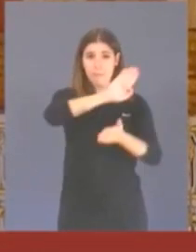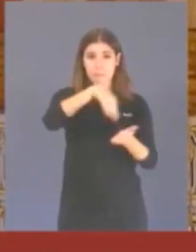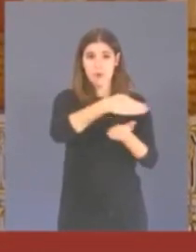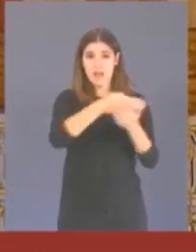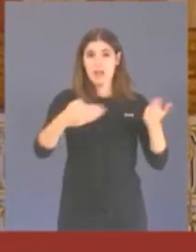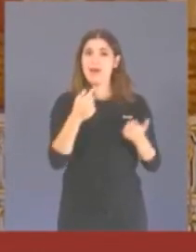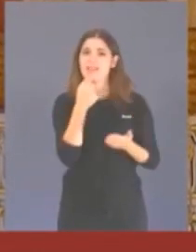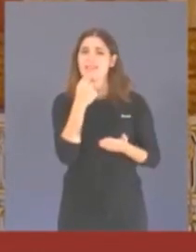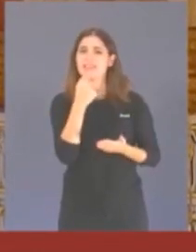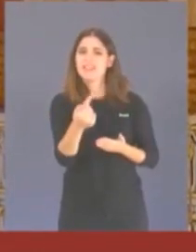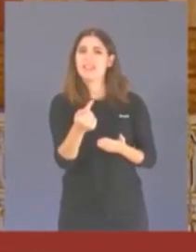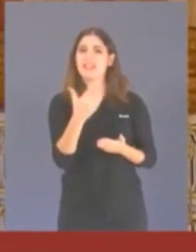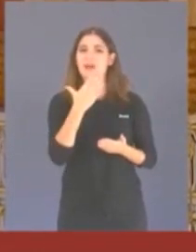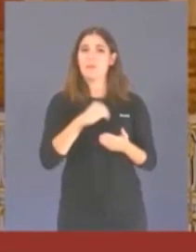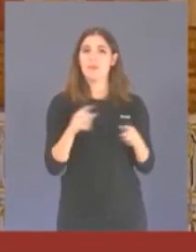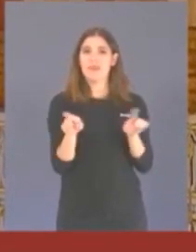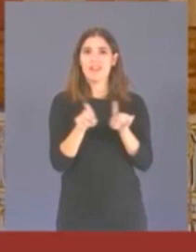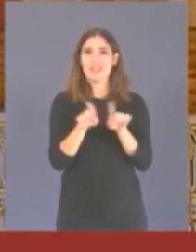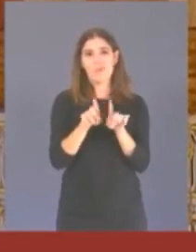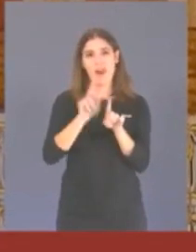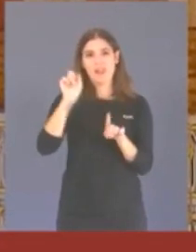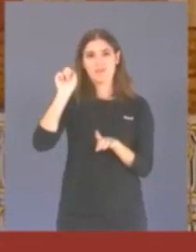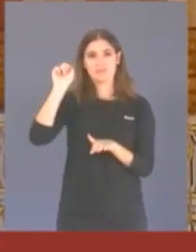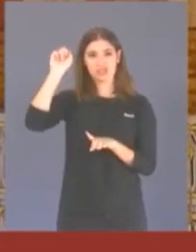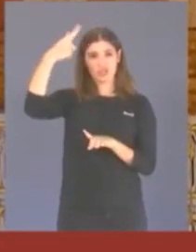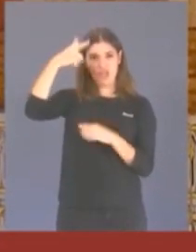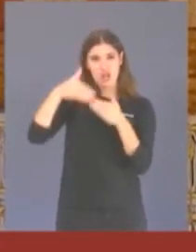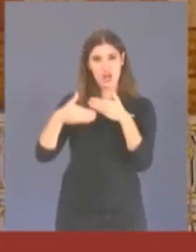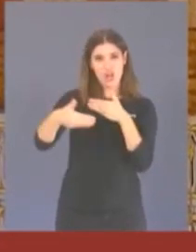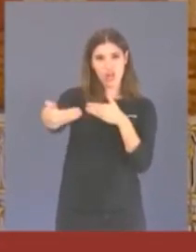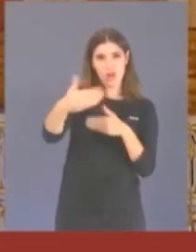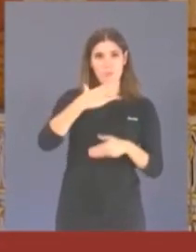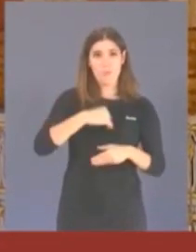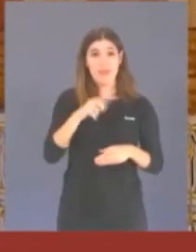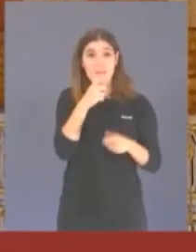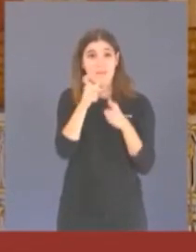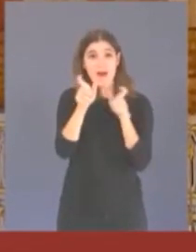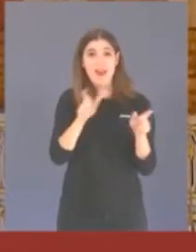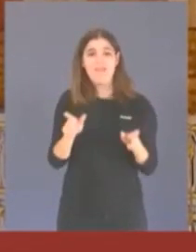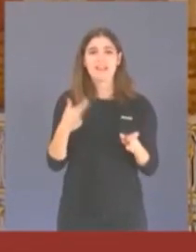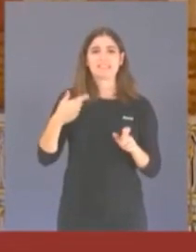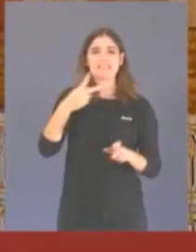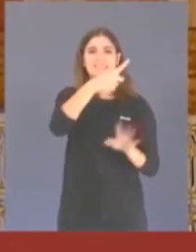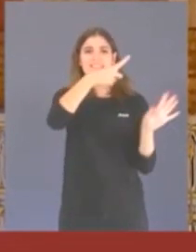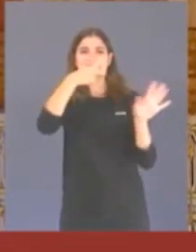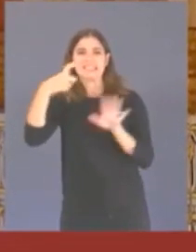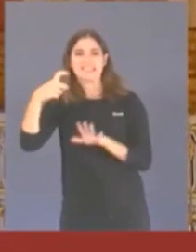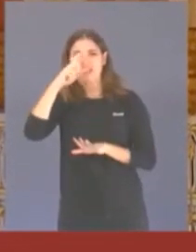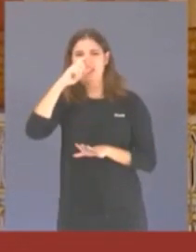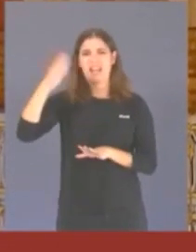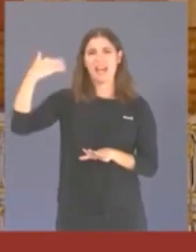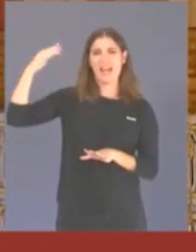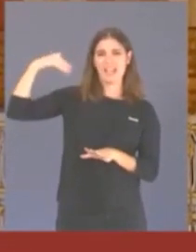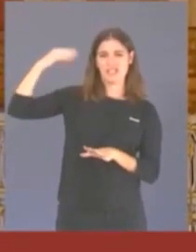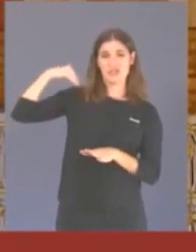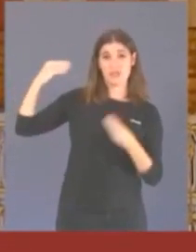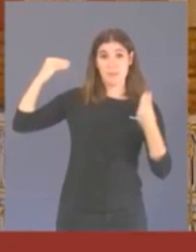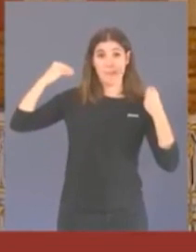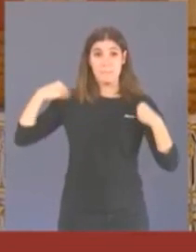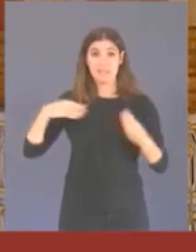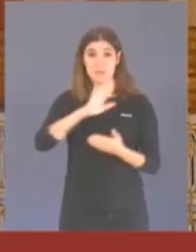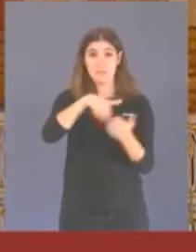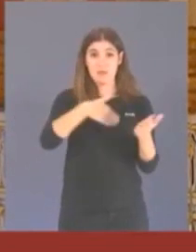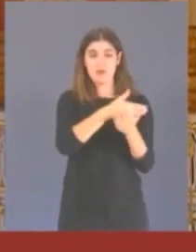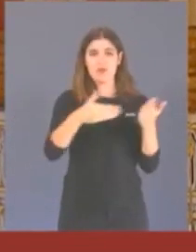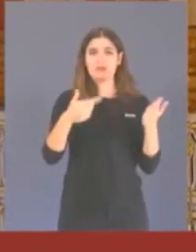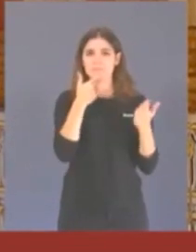sobre si ature un punt de jorn. Amb aquestes paraules descrivia fa 600 anys a Eusias Marc la gran tribulació